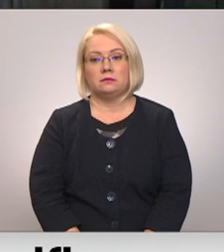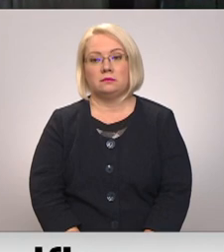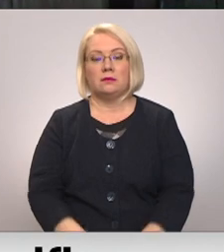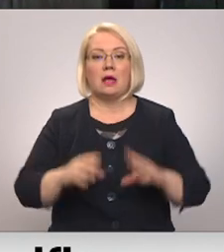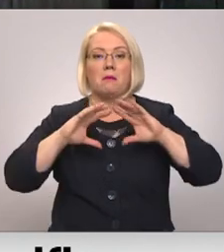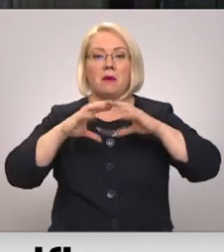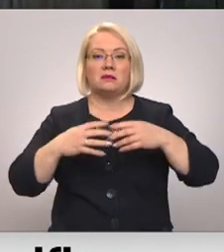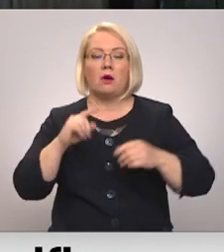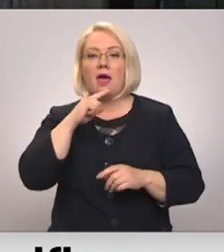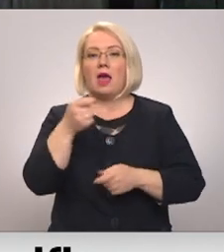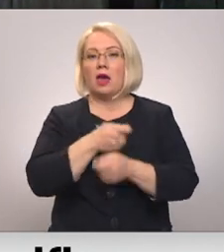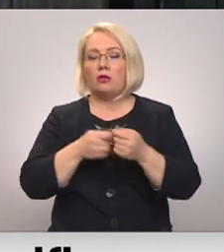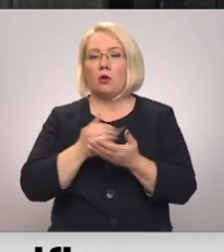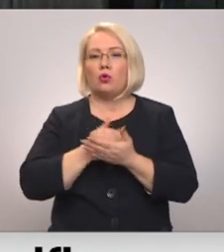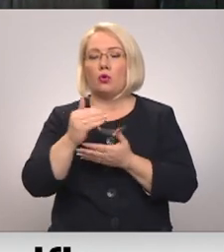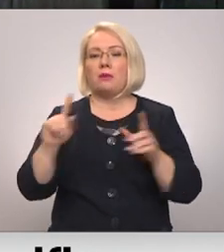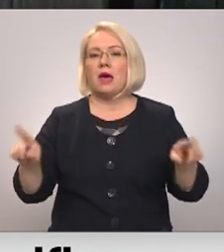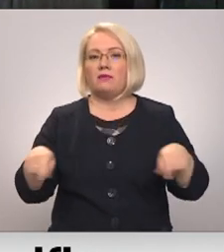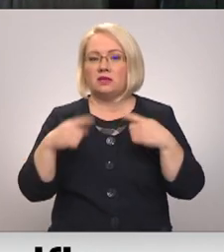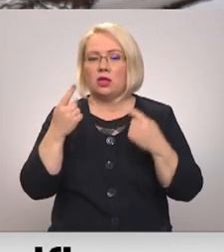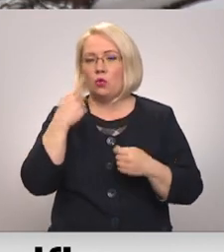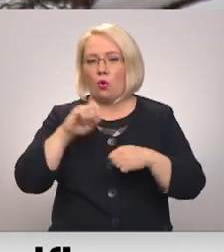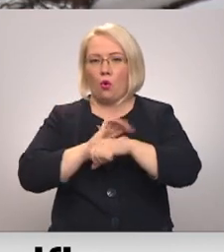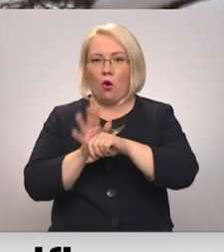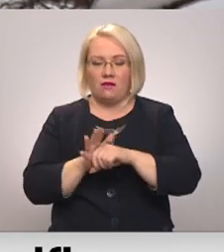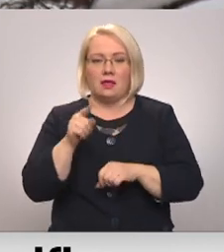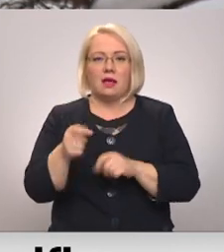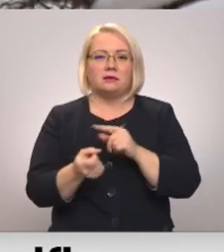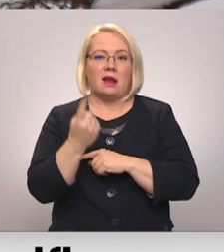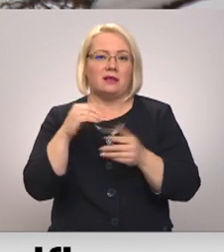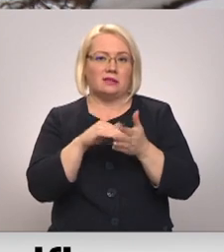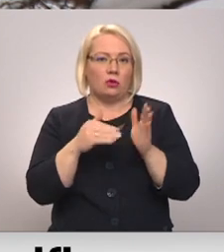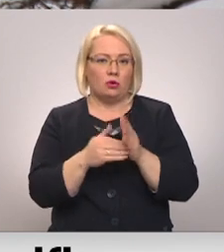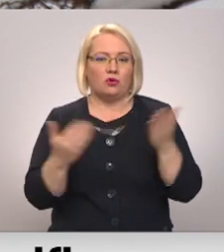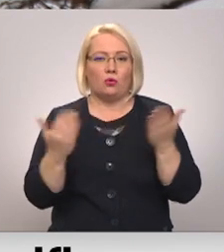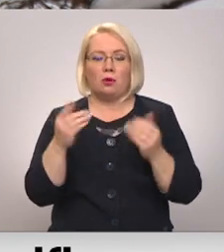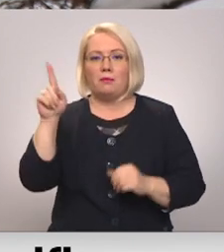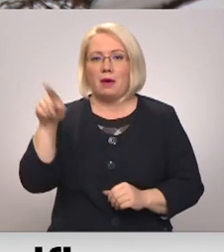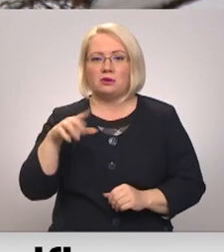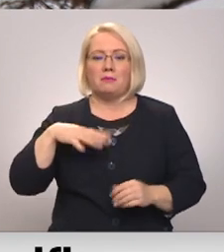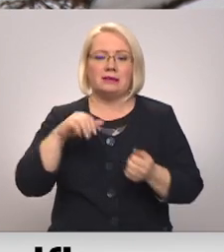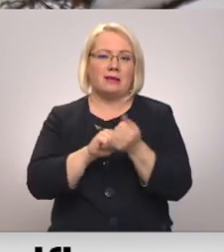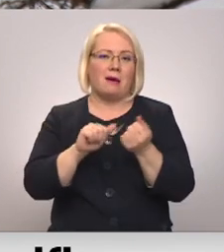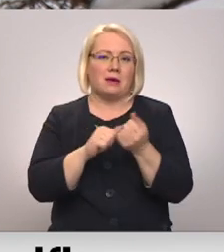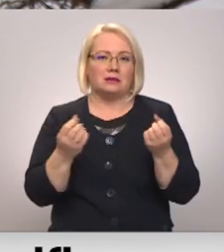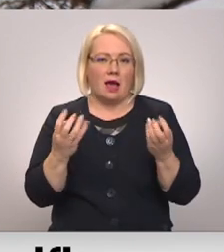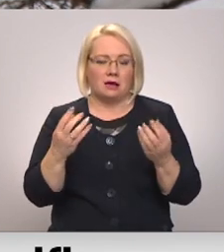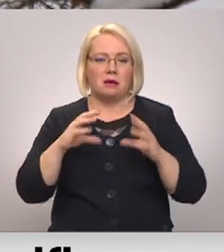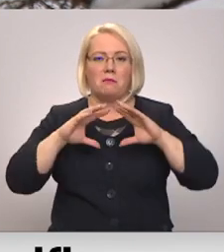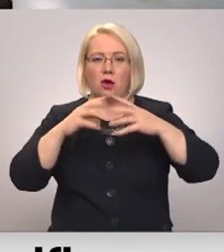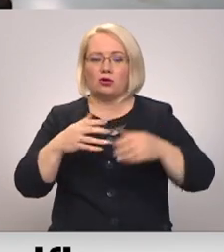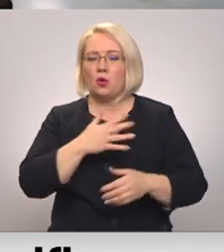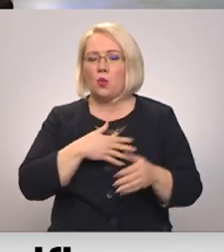Pasaules ekonomika turpina atvesļoties no Covid-19. Tas rada situāciju, kurā pieprasījums pēc dabas gāzes pasaulē ir